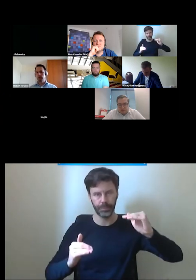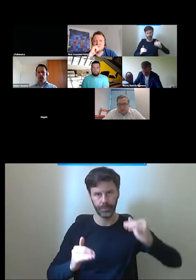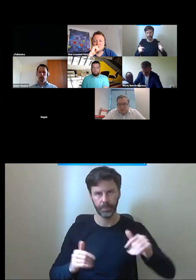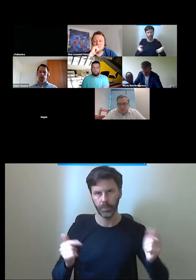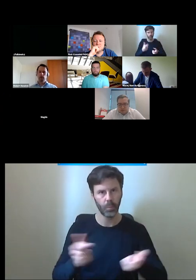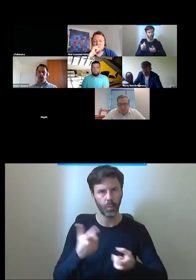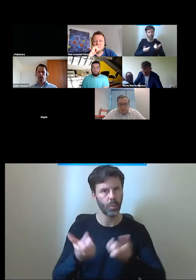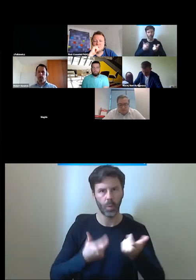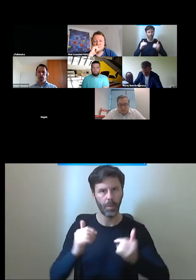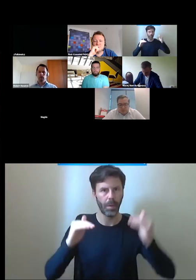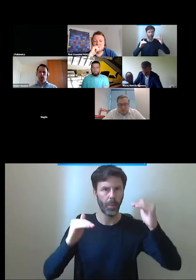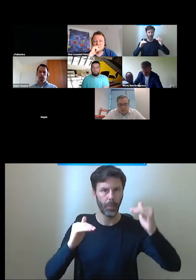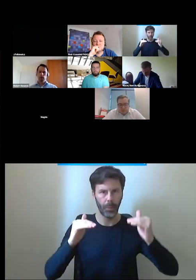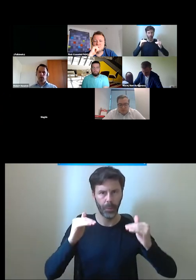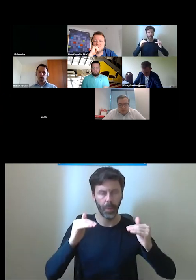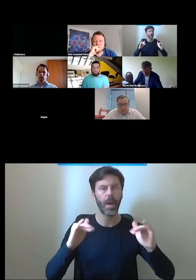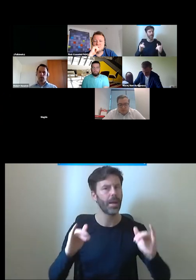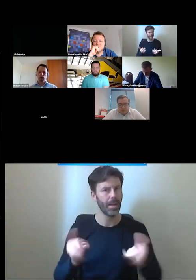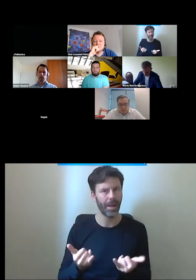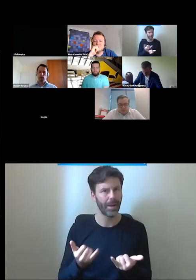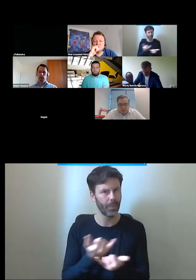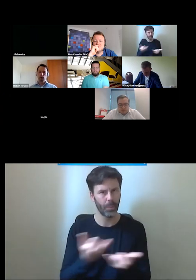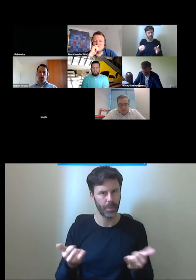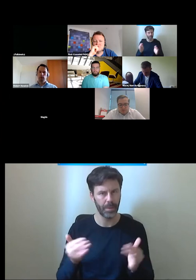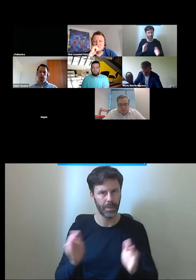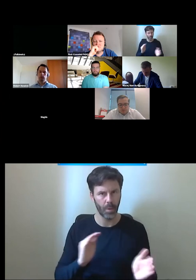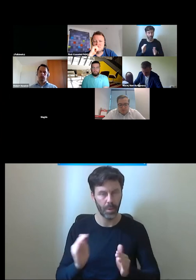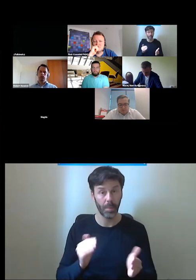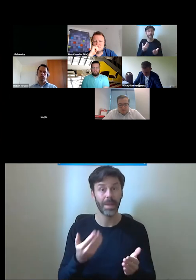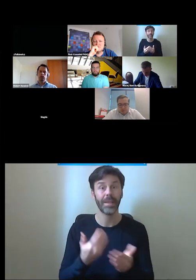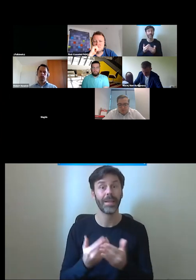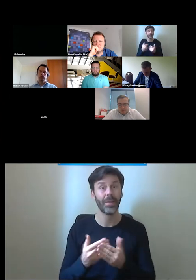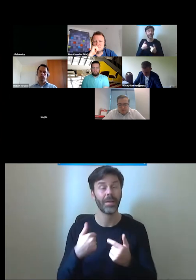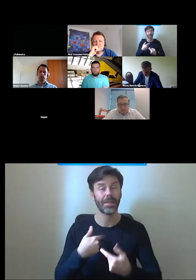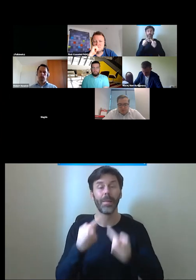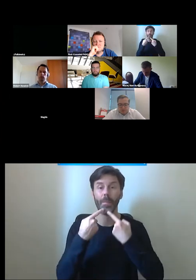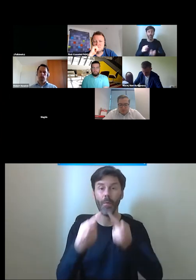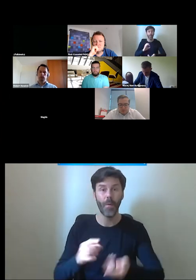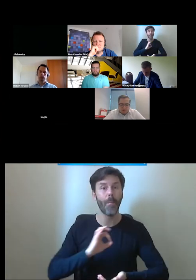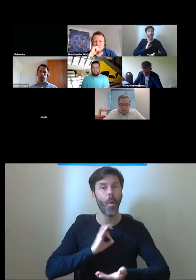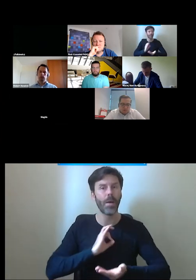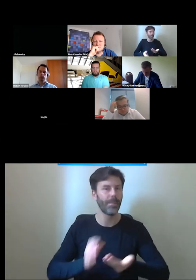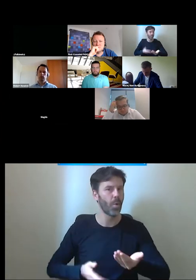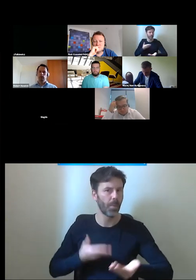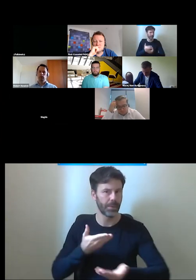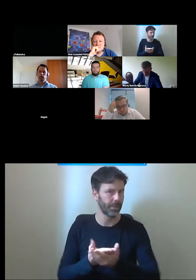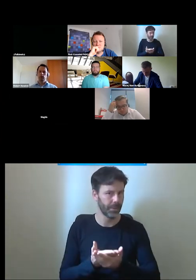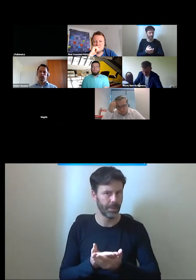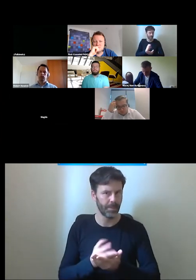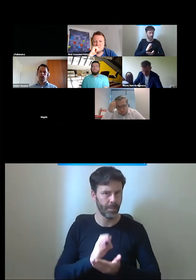zniwelować i właśnie w tym kontekście chciałem powiedzieć o naszej propozycji i takim rozwiązaniu które